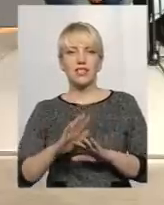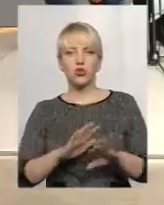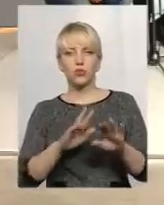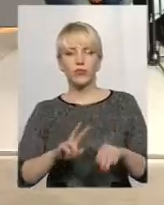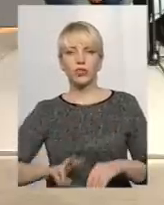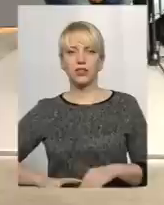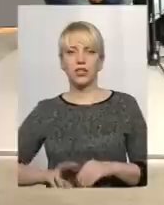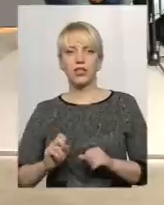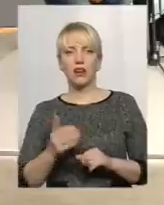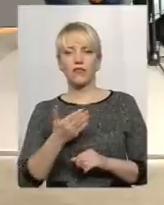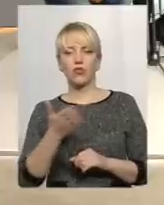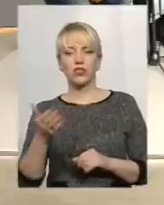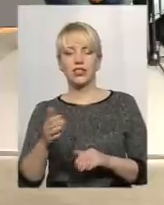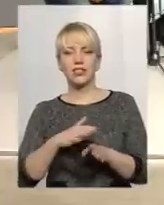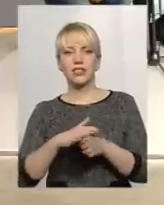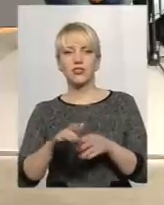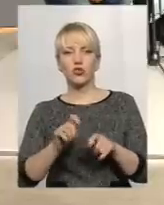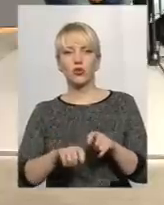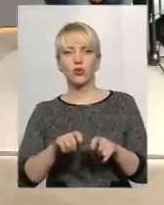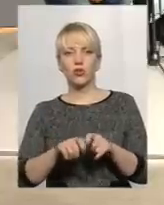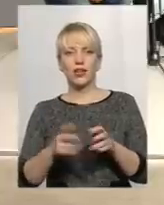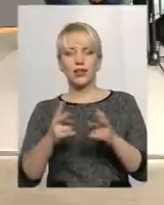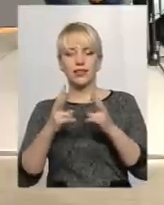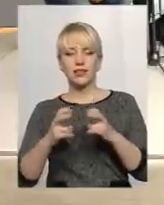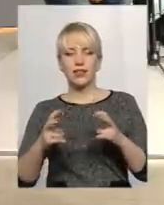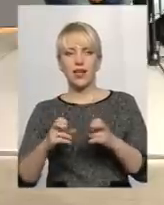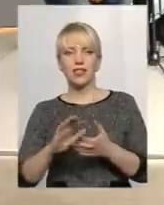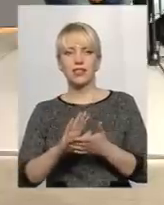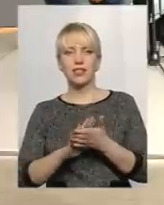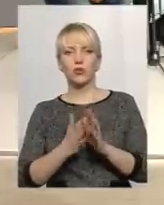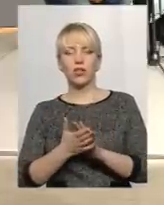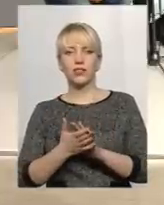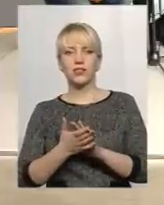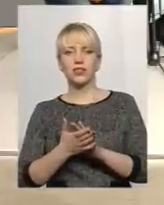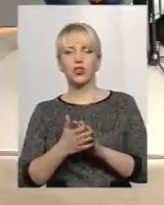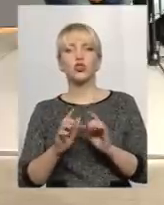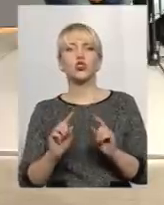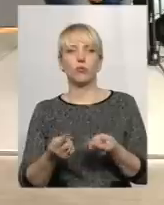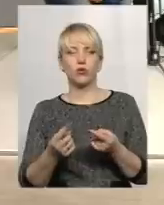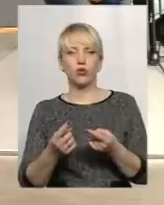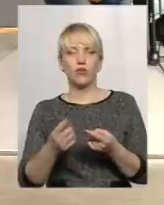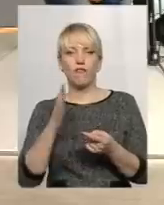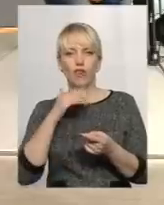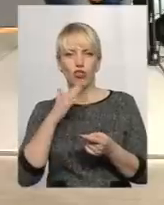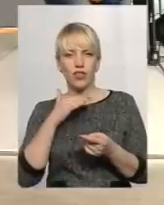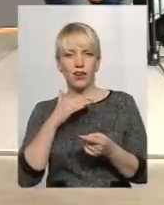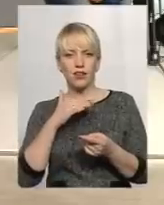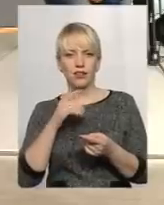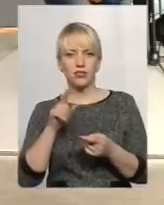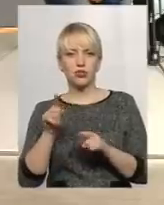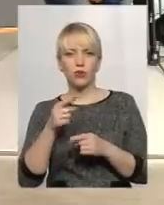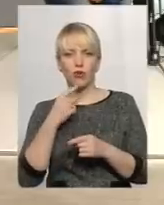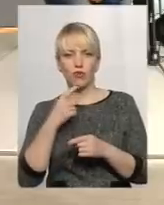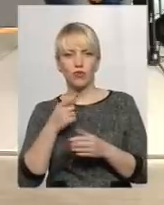чином вони здійснюють контроль, якийсь аналіз. Зрозуміло, дякую. Вода, яку нам сказали, що вона